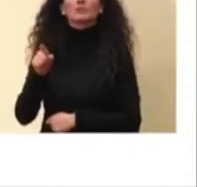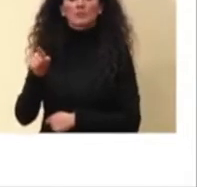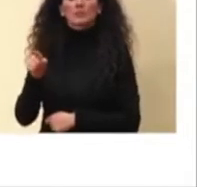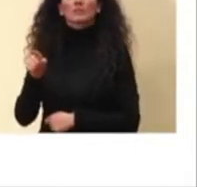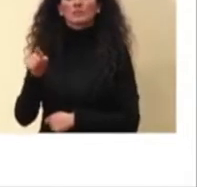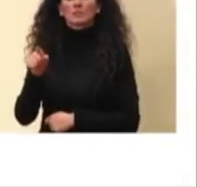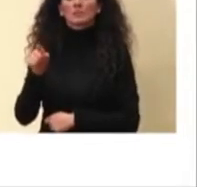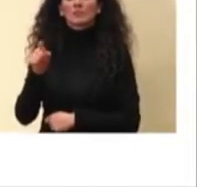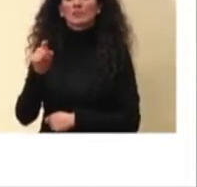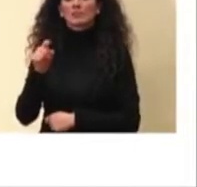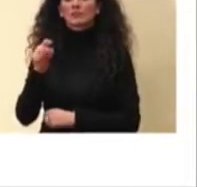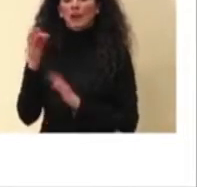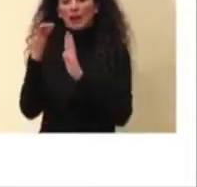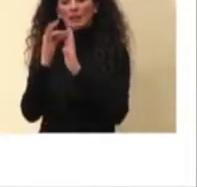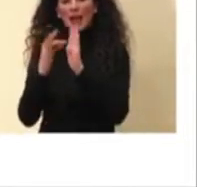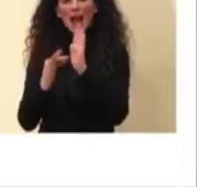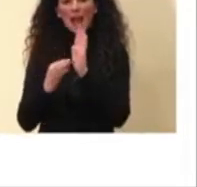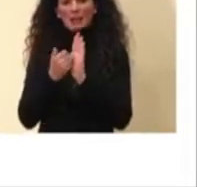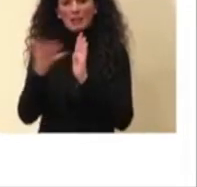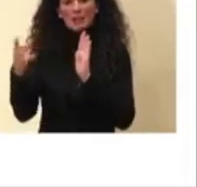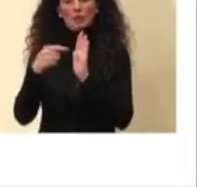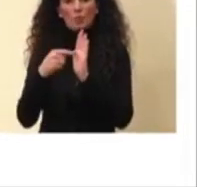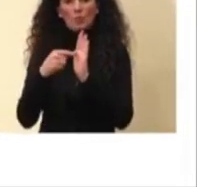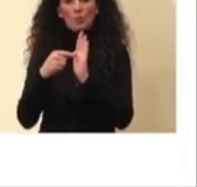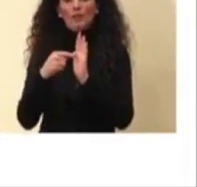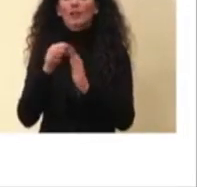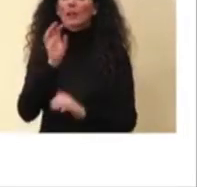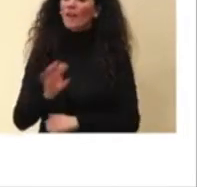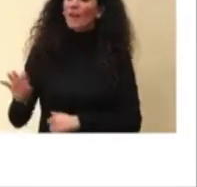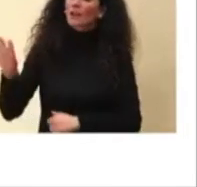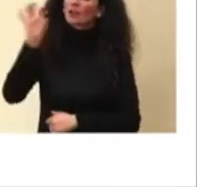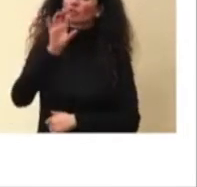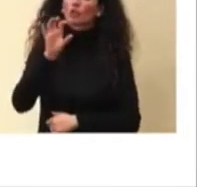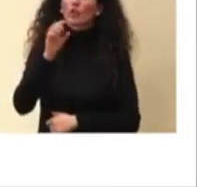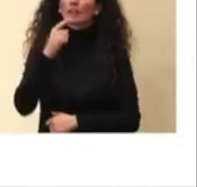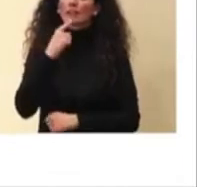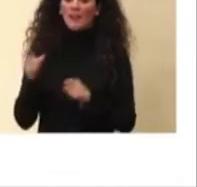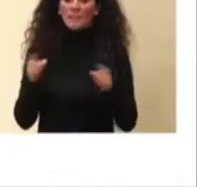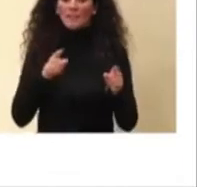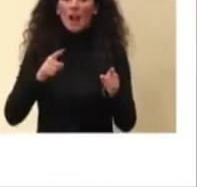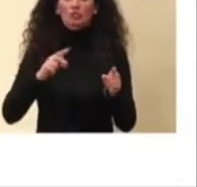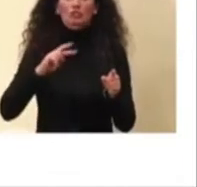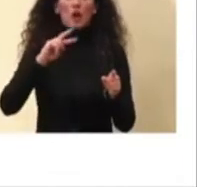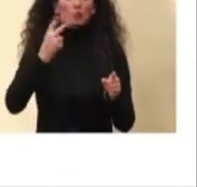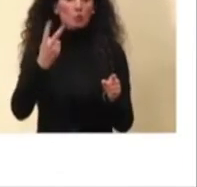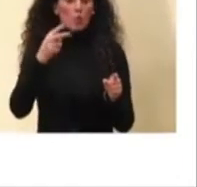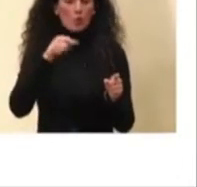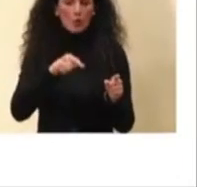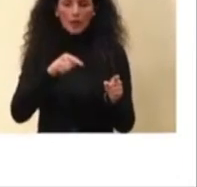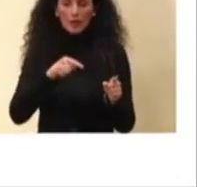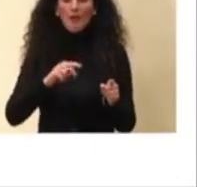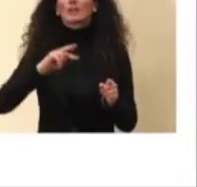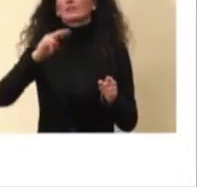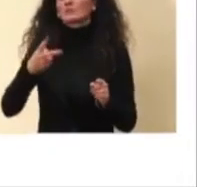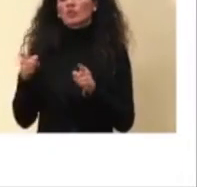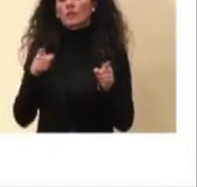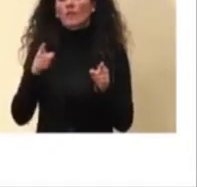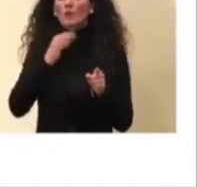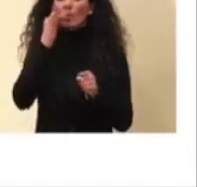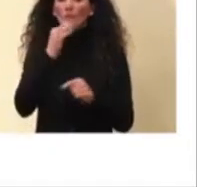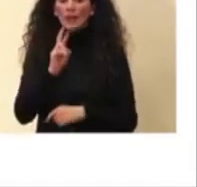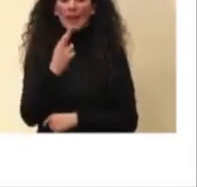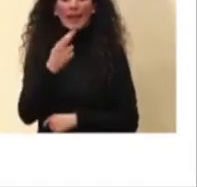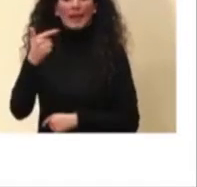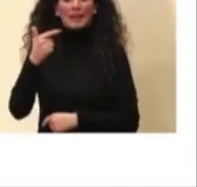vedono le regioni in alcune fascia 2, in seconda fascia, ovvero sia con l'RT